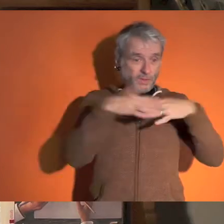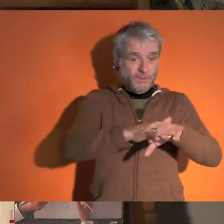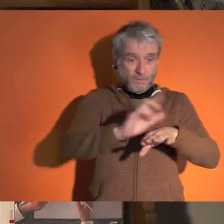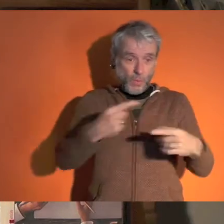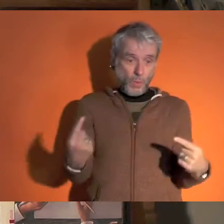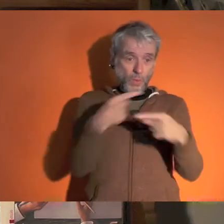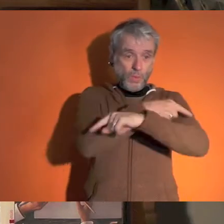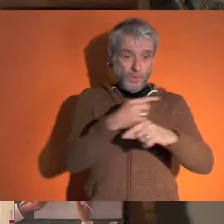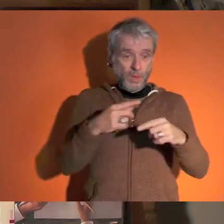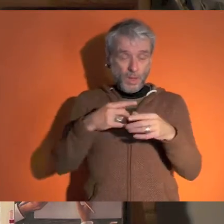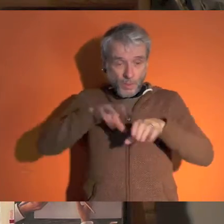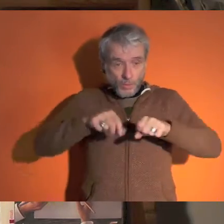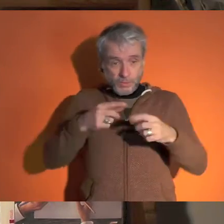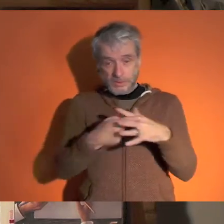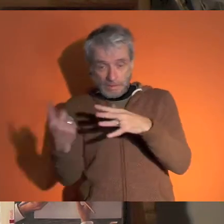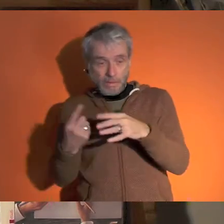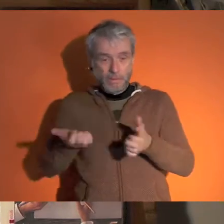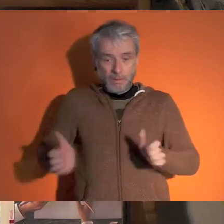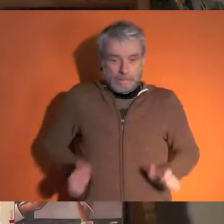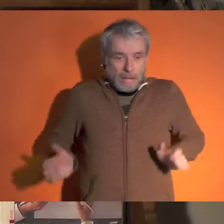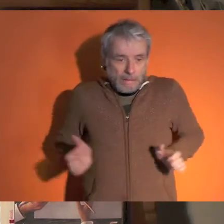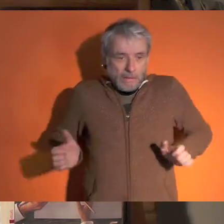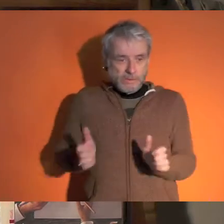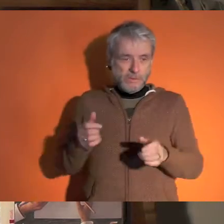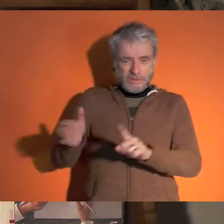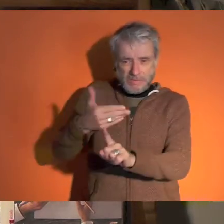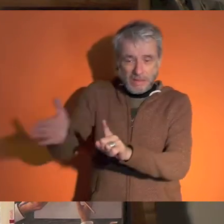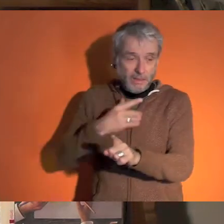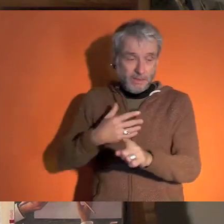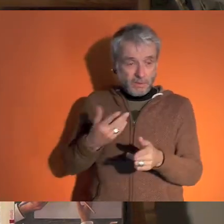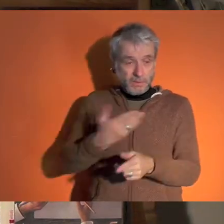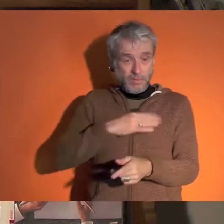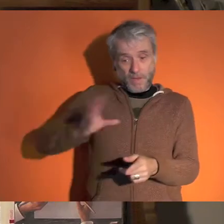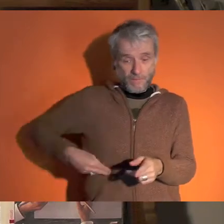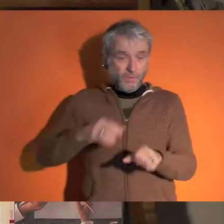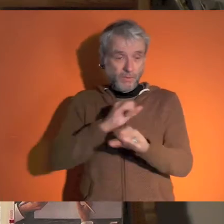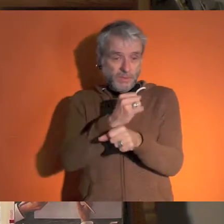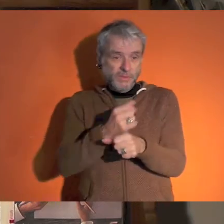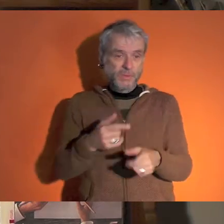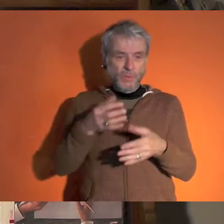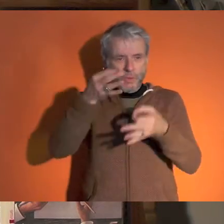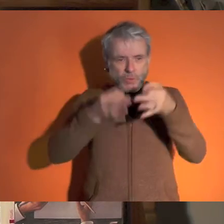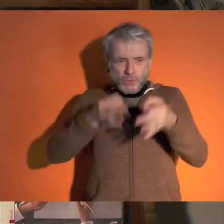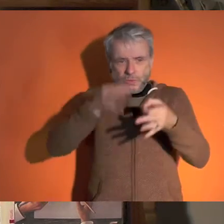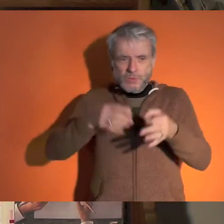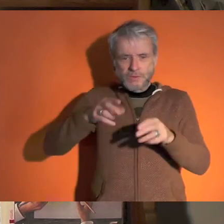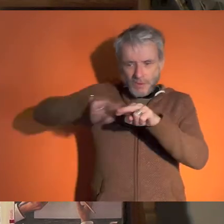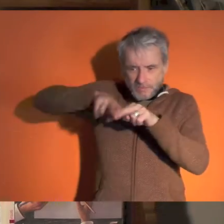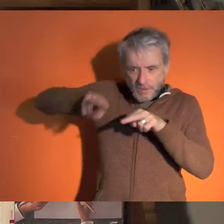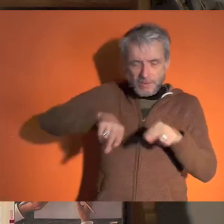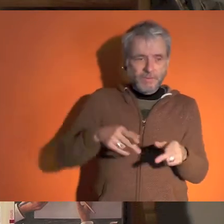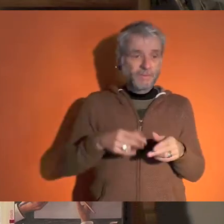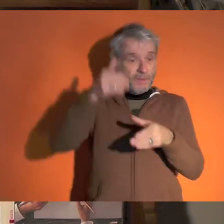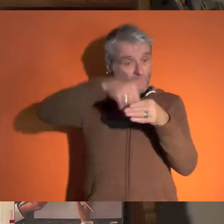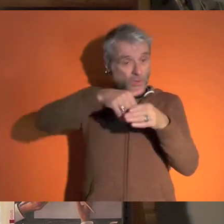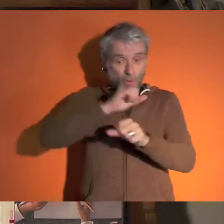'elles produisent. Elles ne produisent pas de la réinsertion, elles produisent au contraire de la délinquance, elles produisent de la maltraitance. La justice